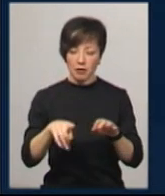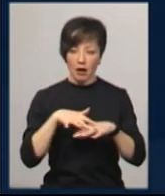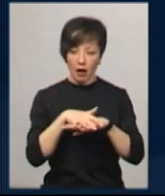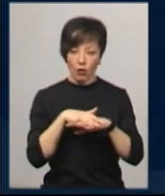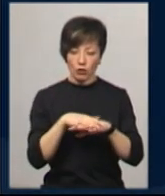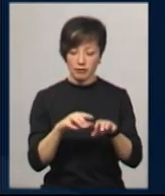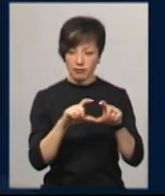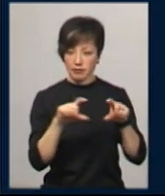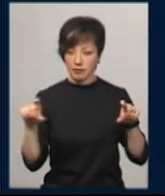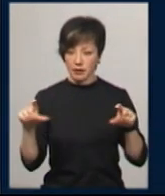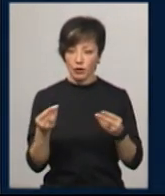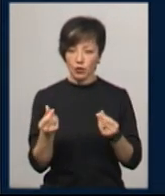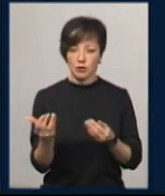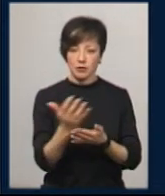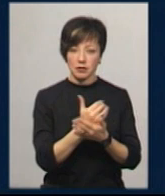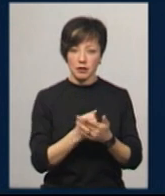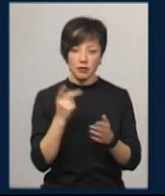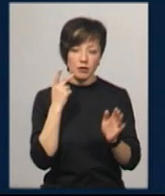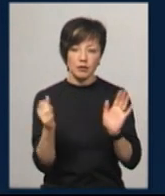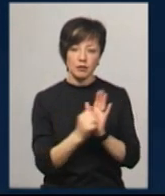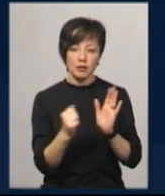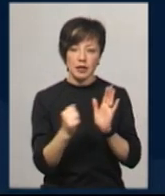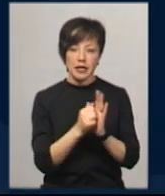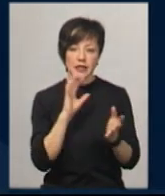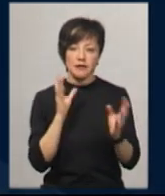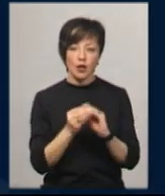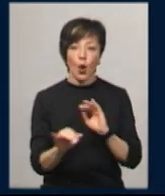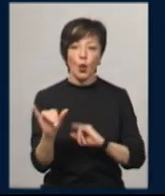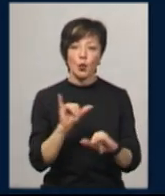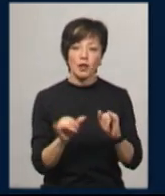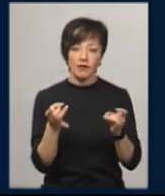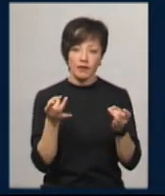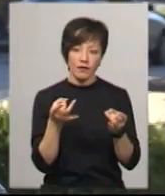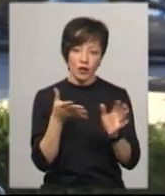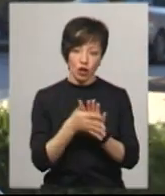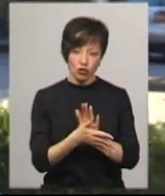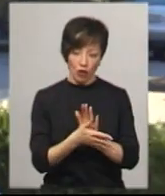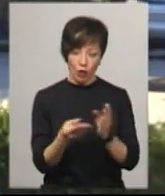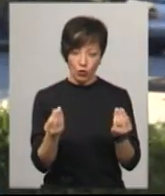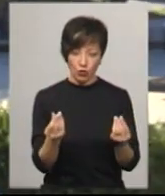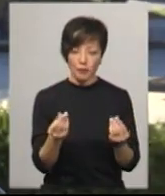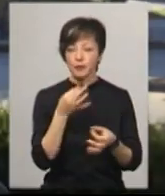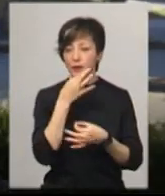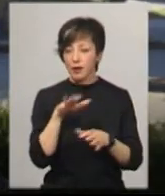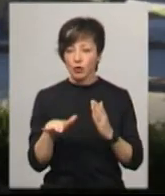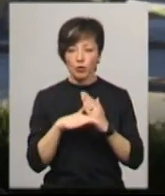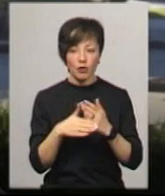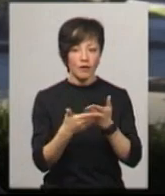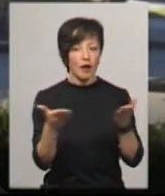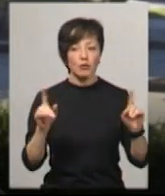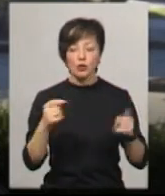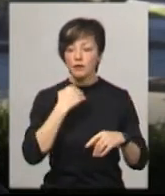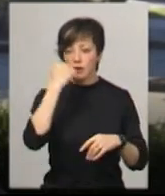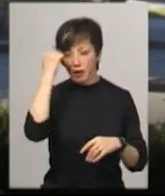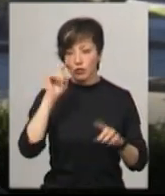для збору коштів. На сторінці щодня публікують звіти про те, куди і на що витрачають кошти. Будь-якій допомозі ми будемо вам дуже